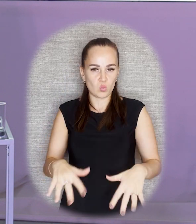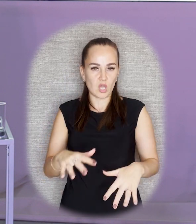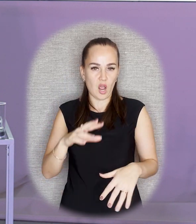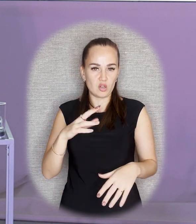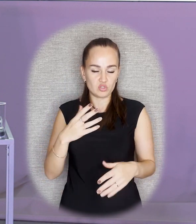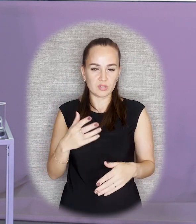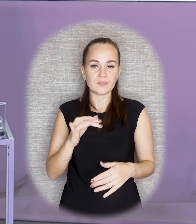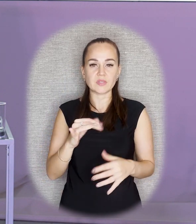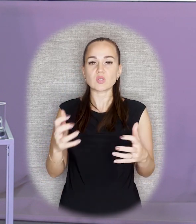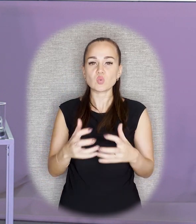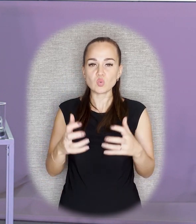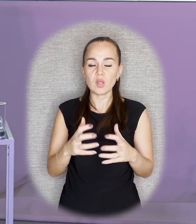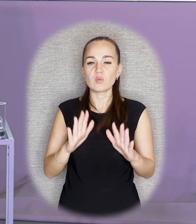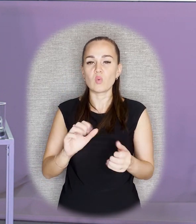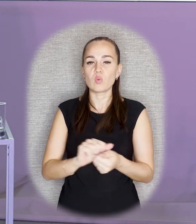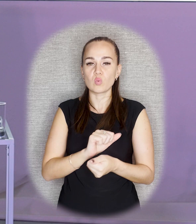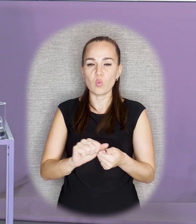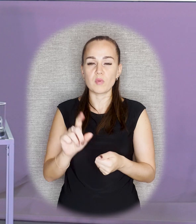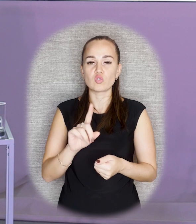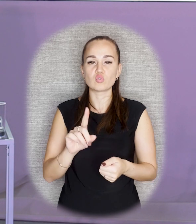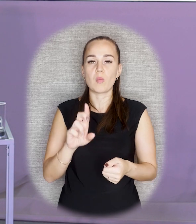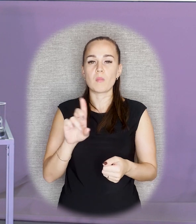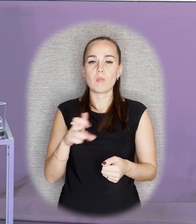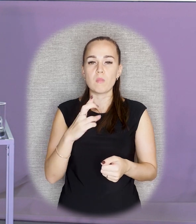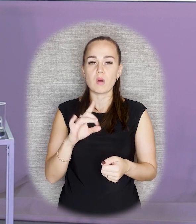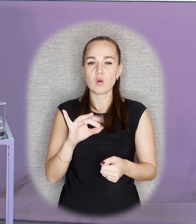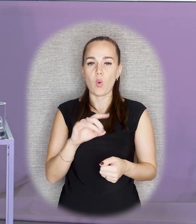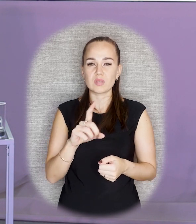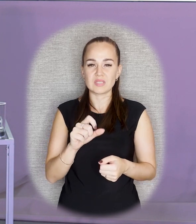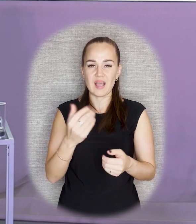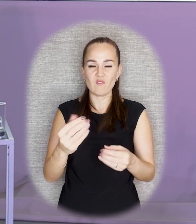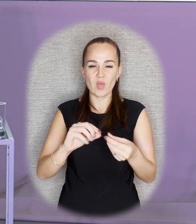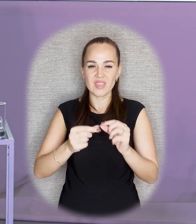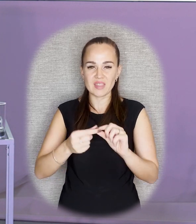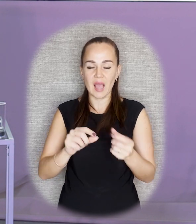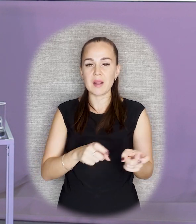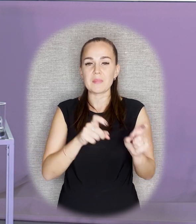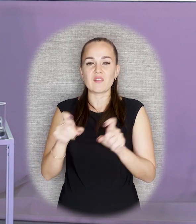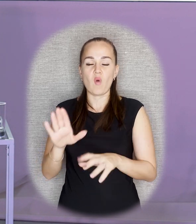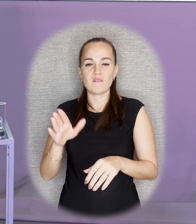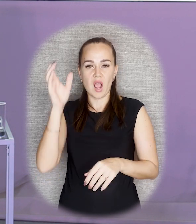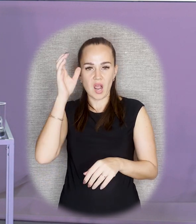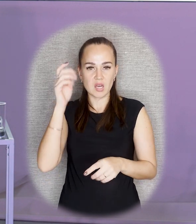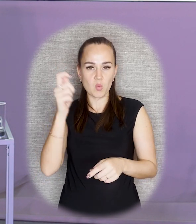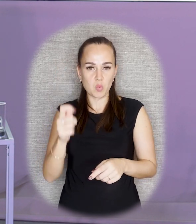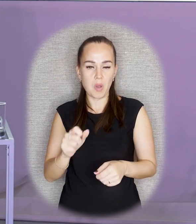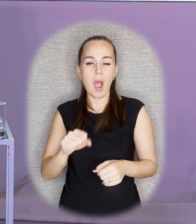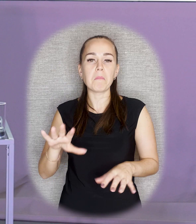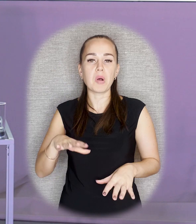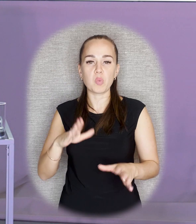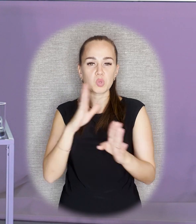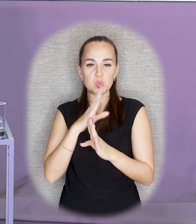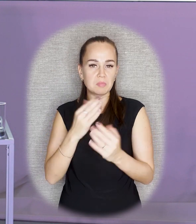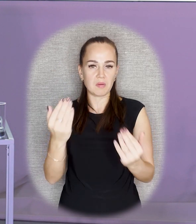соответственно, сохранились документы о том, что бронзовые детали перевозят в Академию художеств, но там дальнейшая их судьба неизвестна,